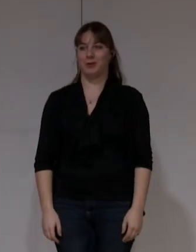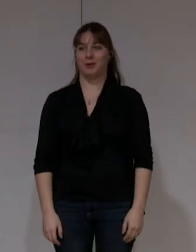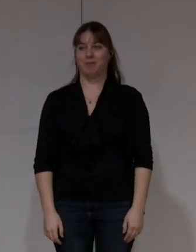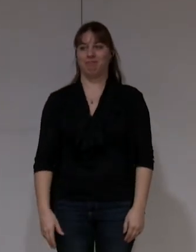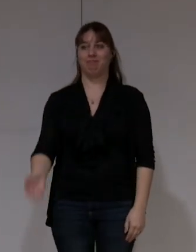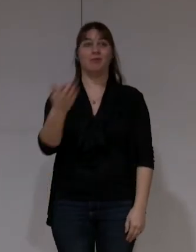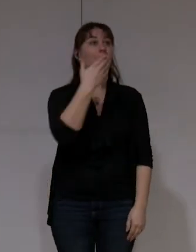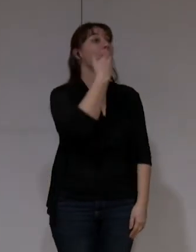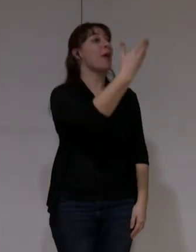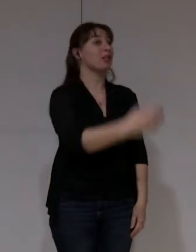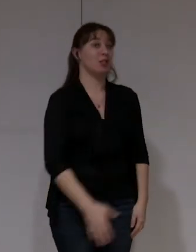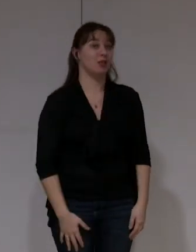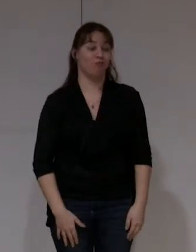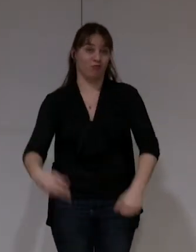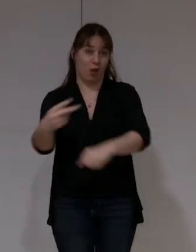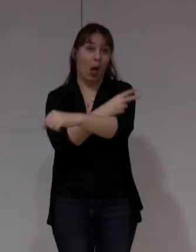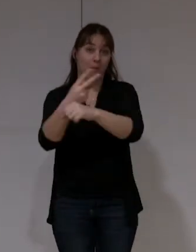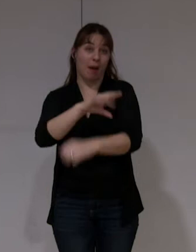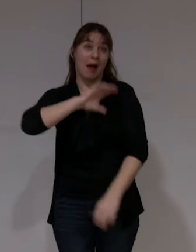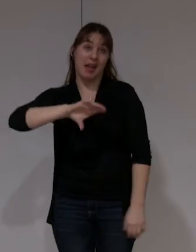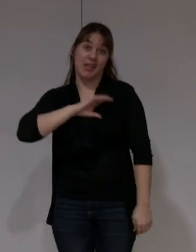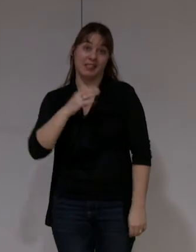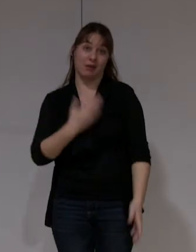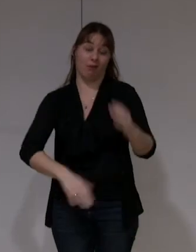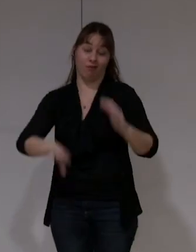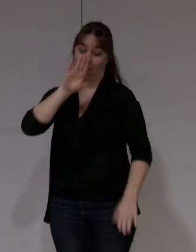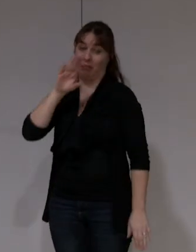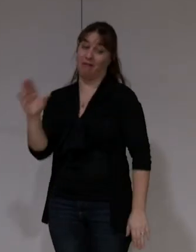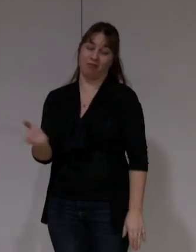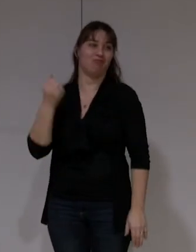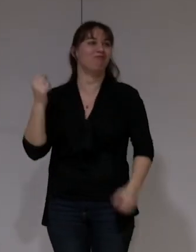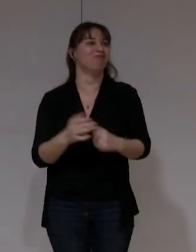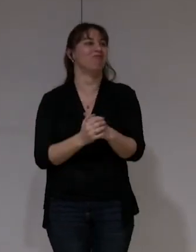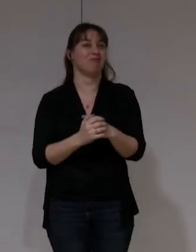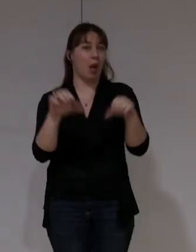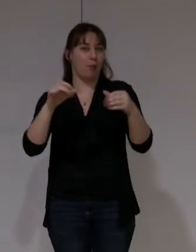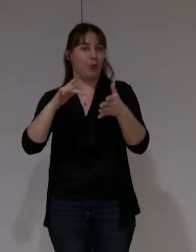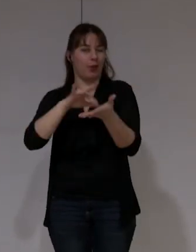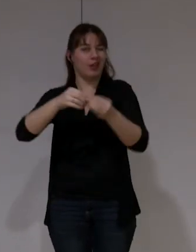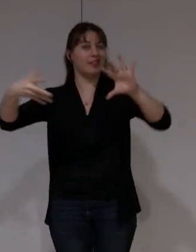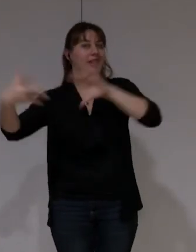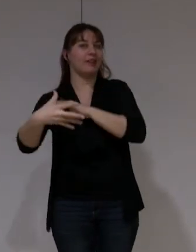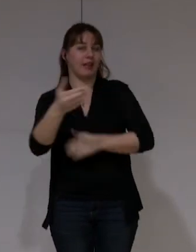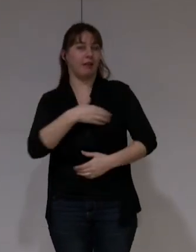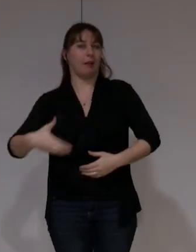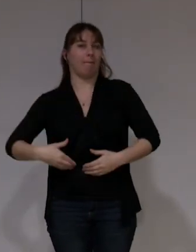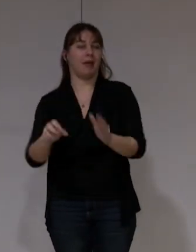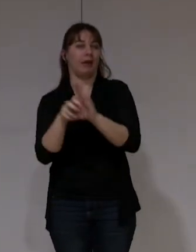Non, merci,'est un beau, une belle tentative, et donc vous pourrez les consulter sur le site de la ville.